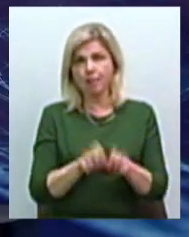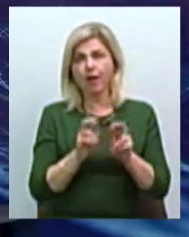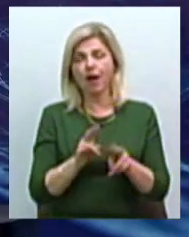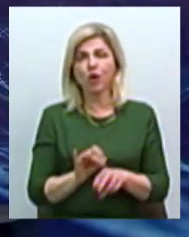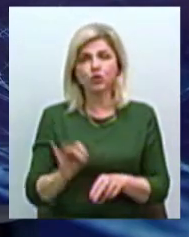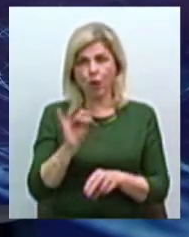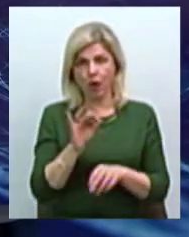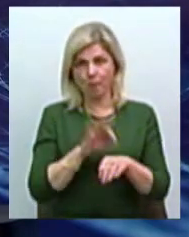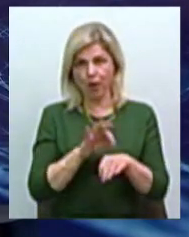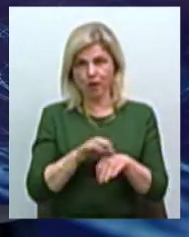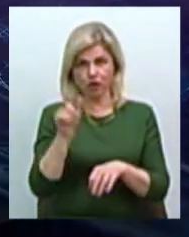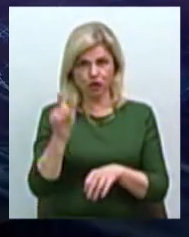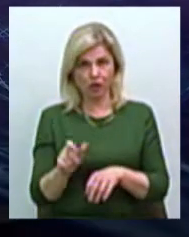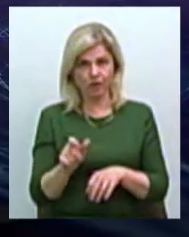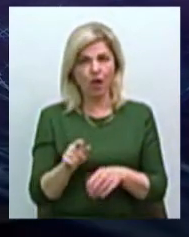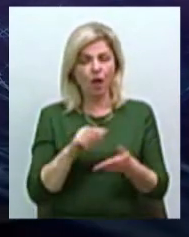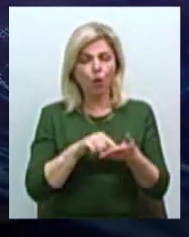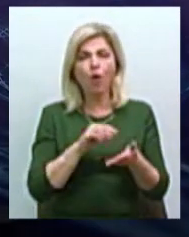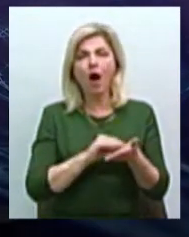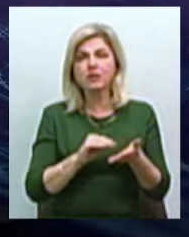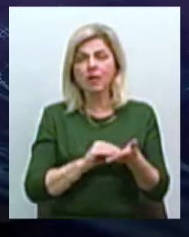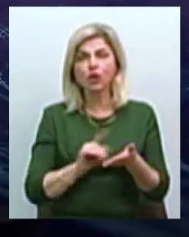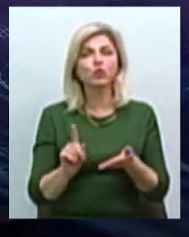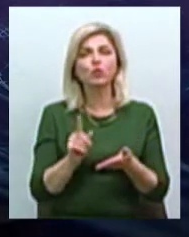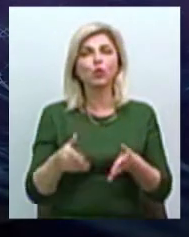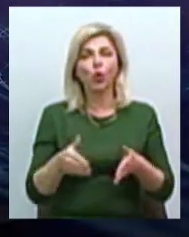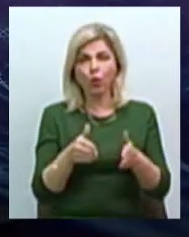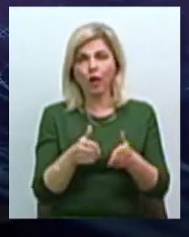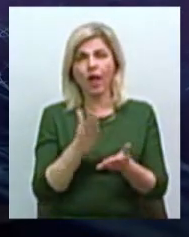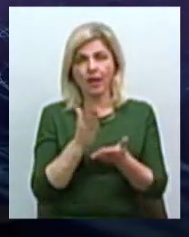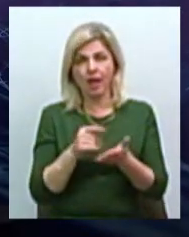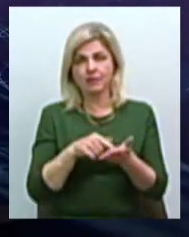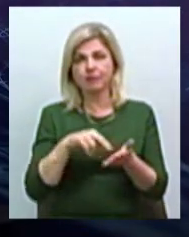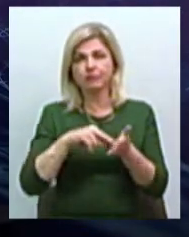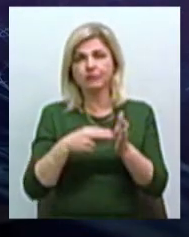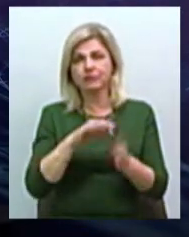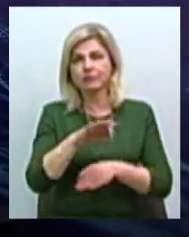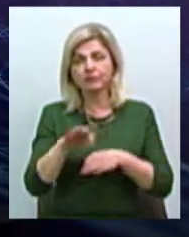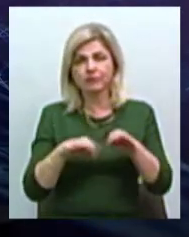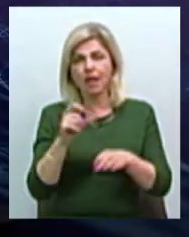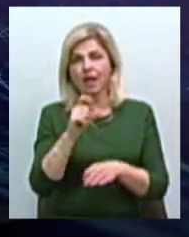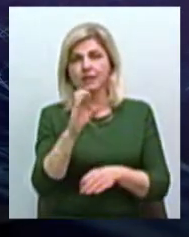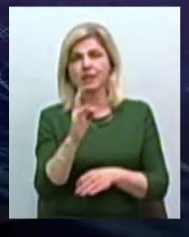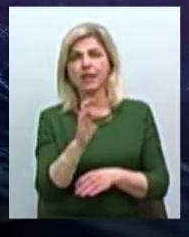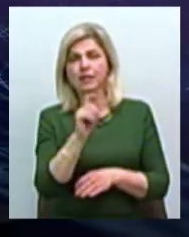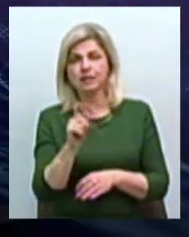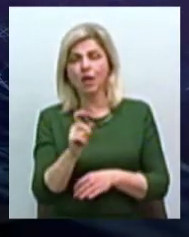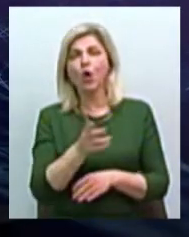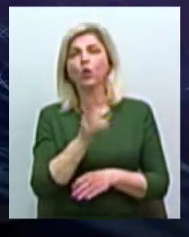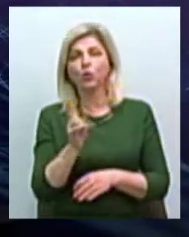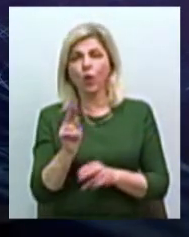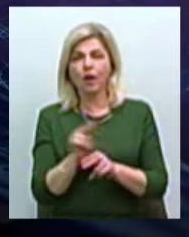указано, що за дорога, є ескіз, є сроки ремонту, є хто ремонтував,